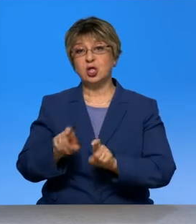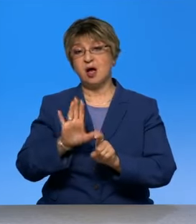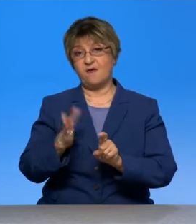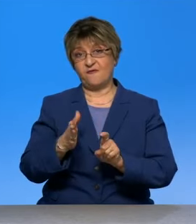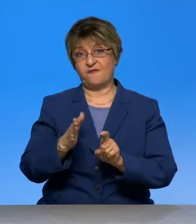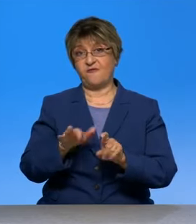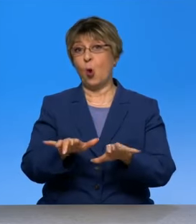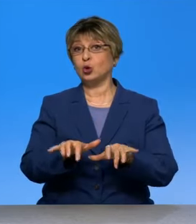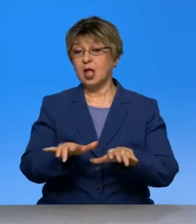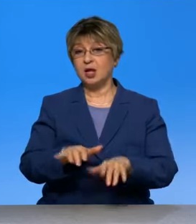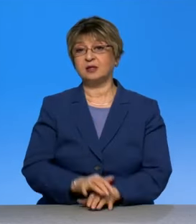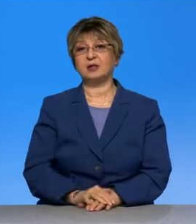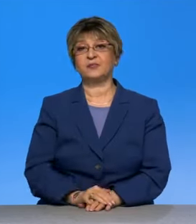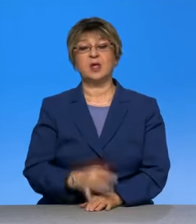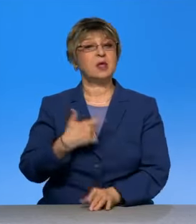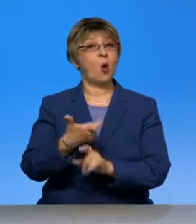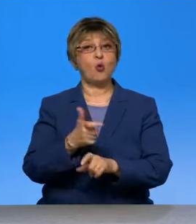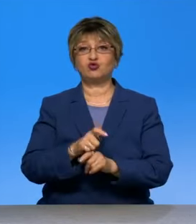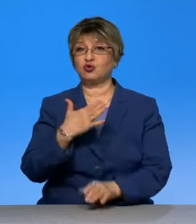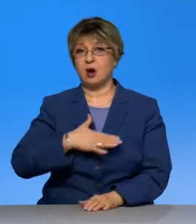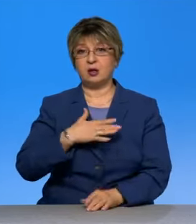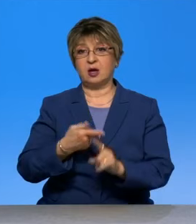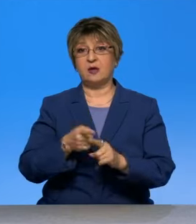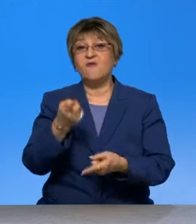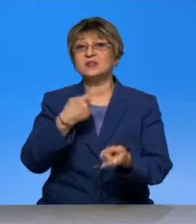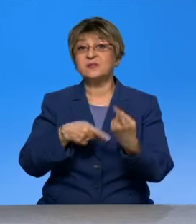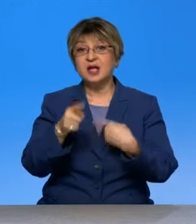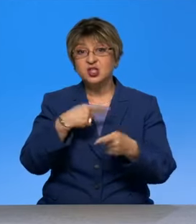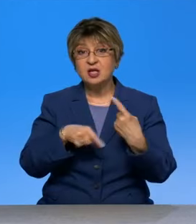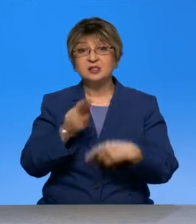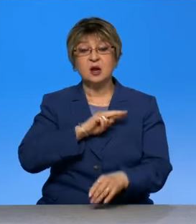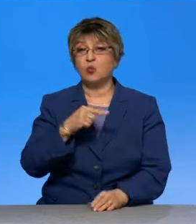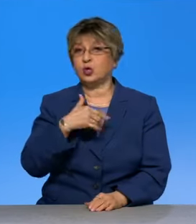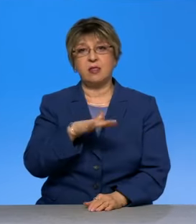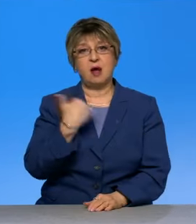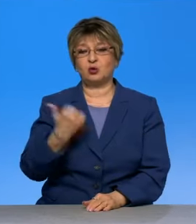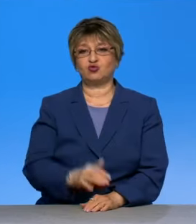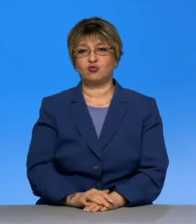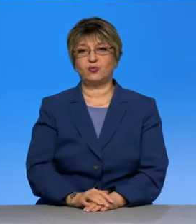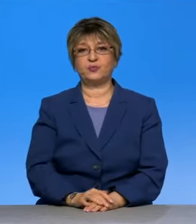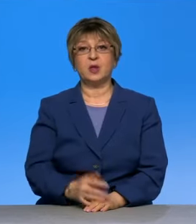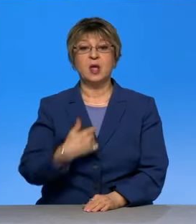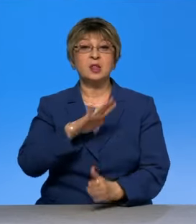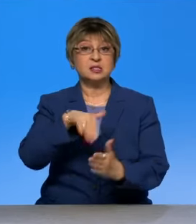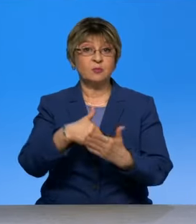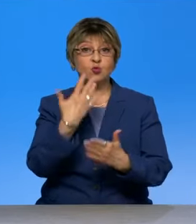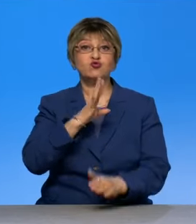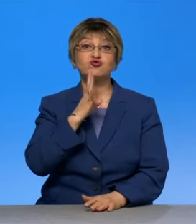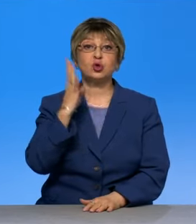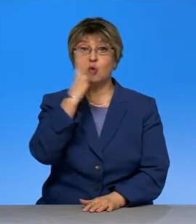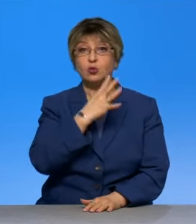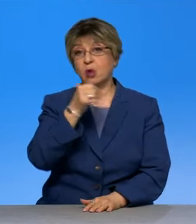И чему я очень-очень рада, до сих пор возвращаться в офлайн не хочу, уже все категорически. До сих пор, уже 4 года не